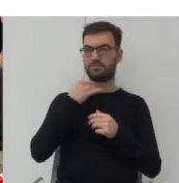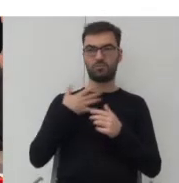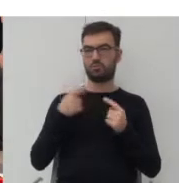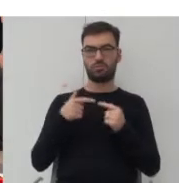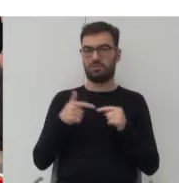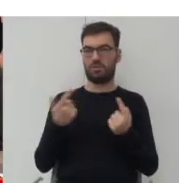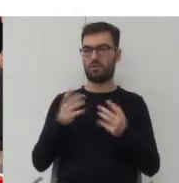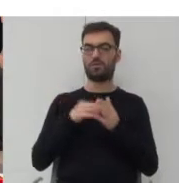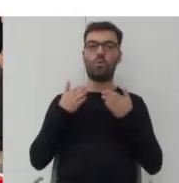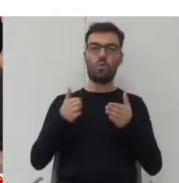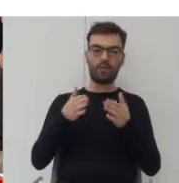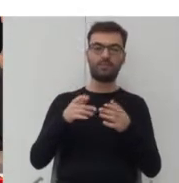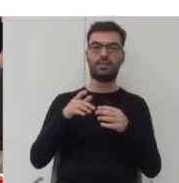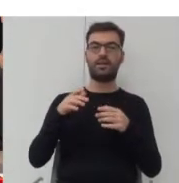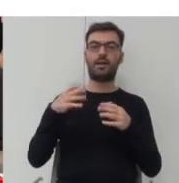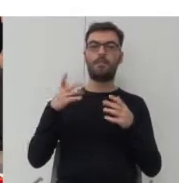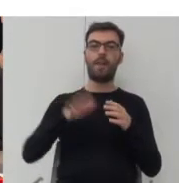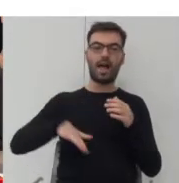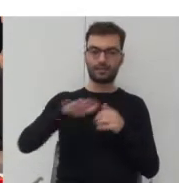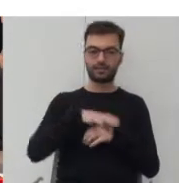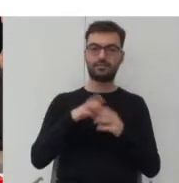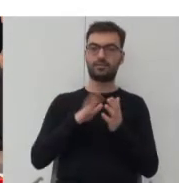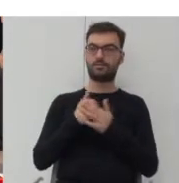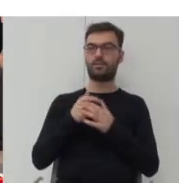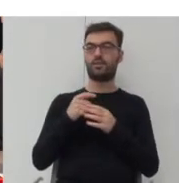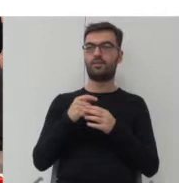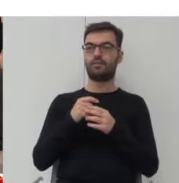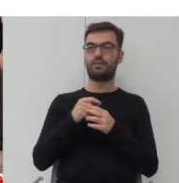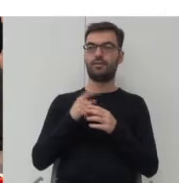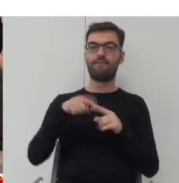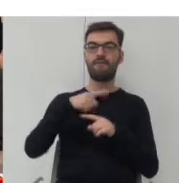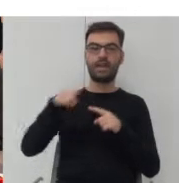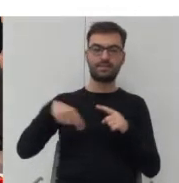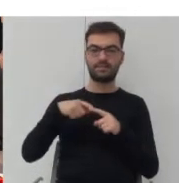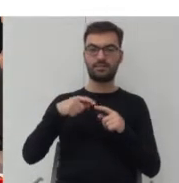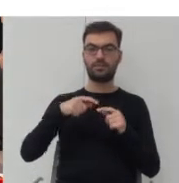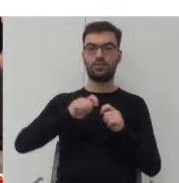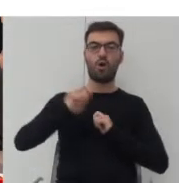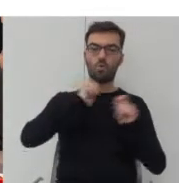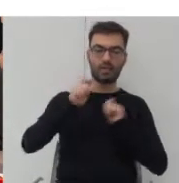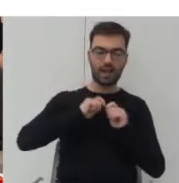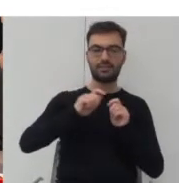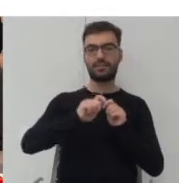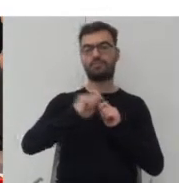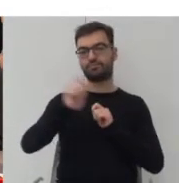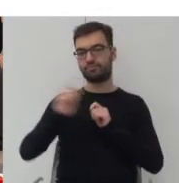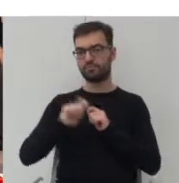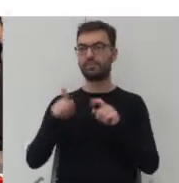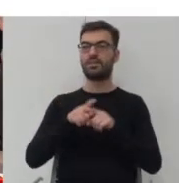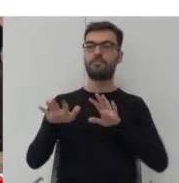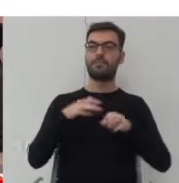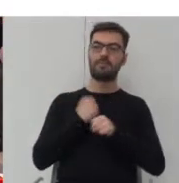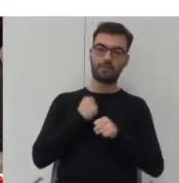miejscach takich, jak ulice i place, czy na przykład węzły komunikacji publicznej, a także miejsca pracy, czy